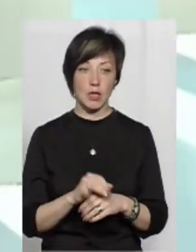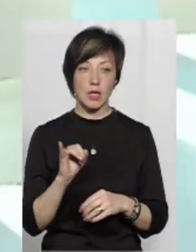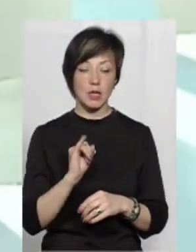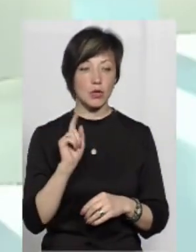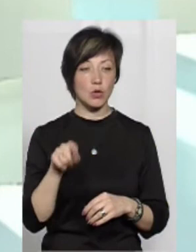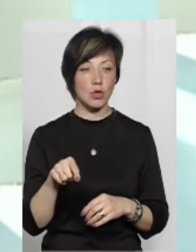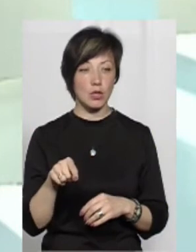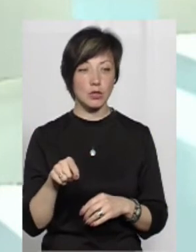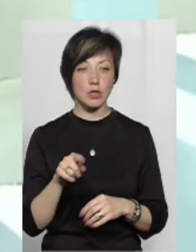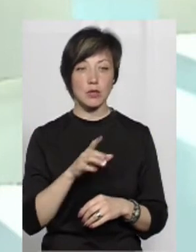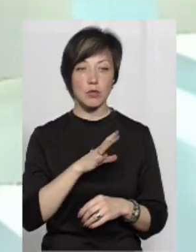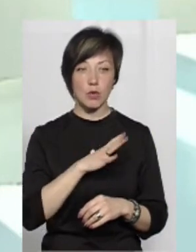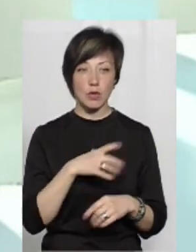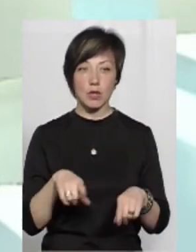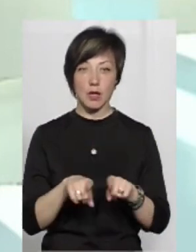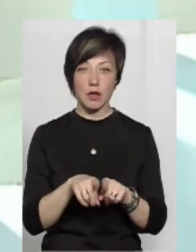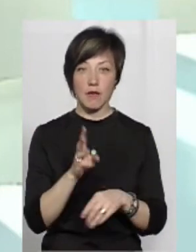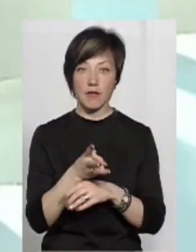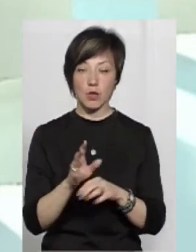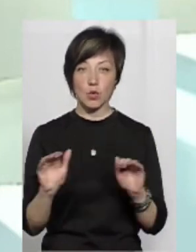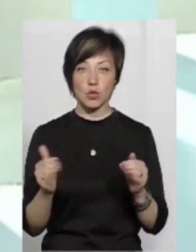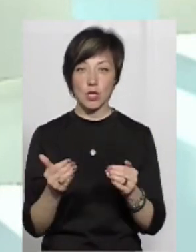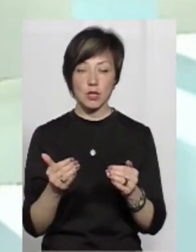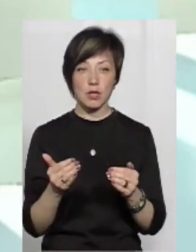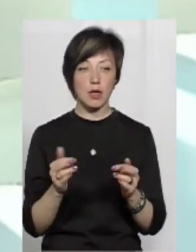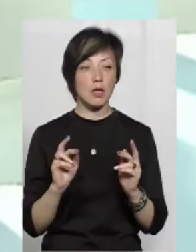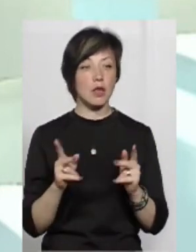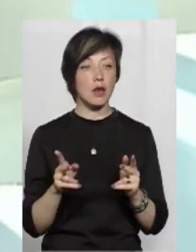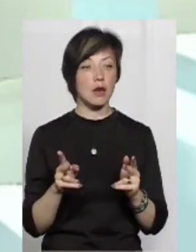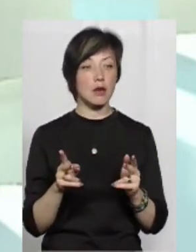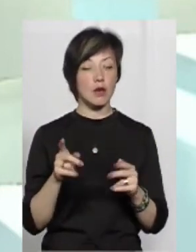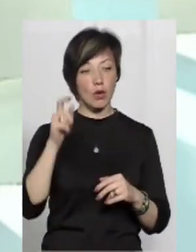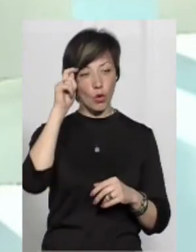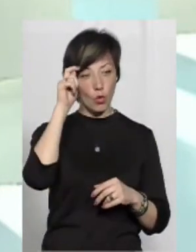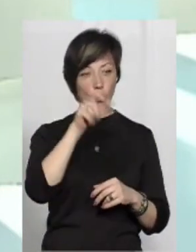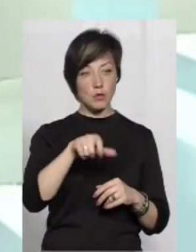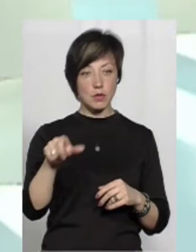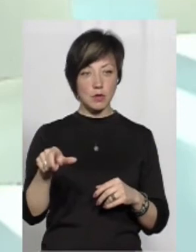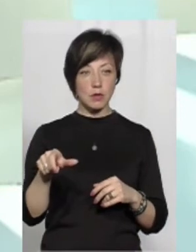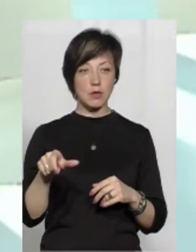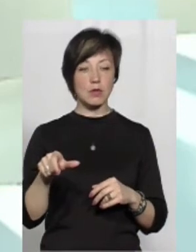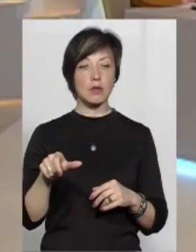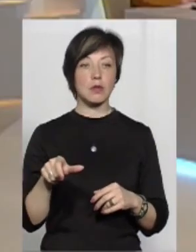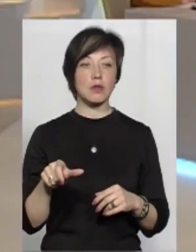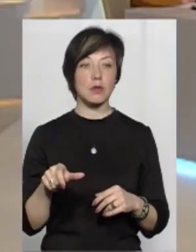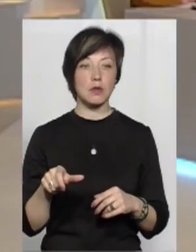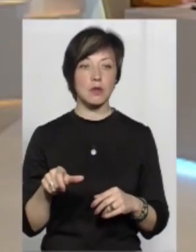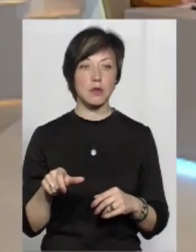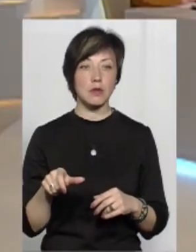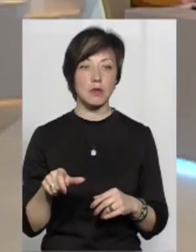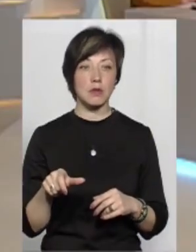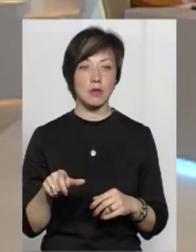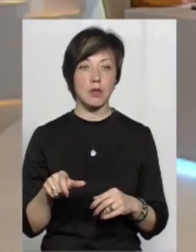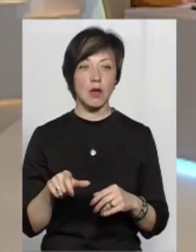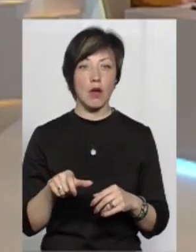І, до речі, там було такий відеосюжет, тобто, як хлопці спускають оцей воздух